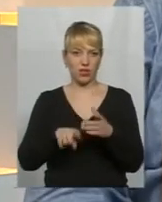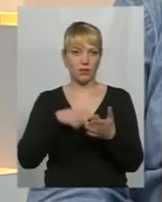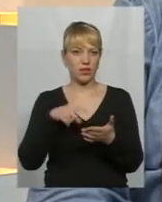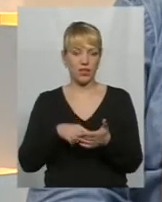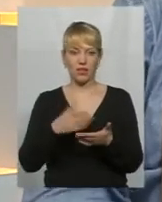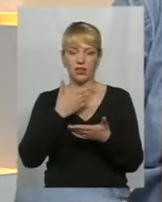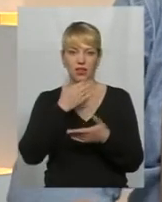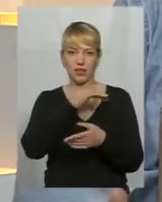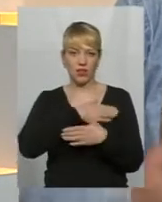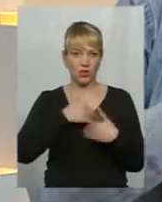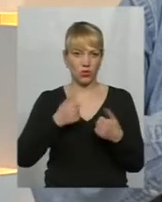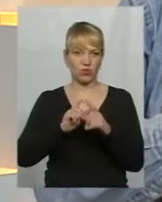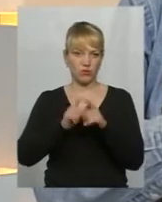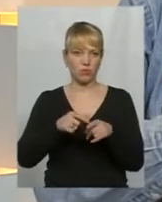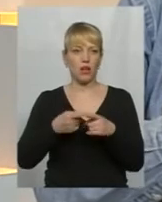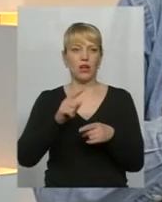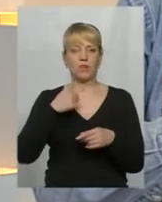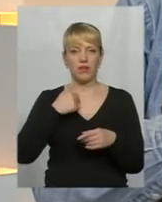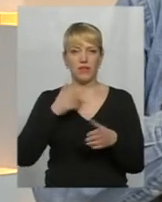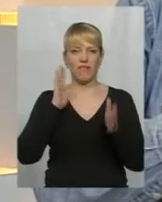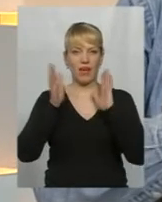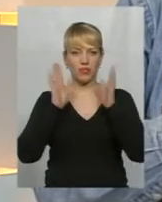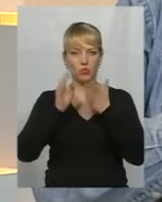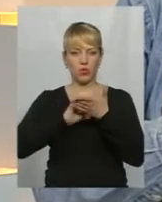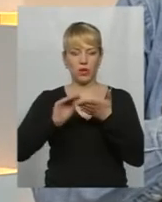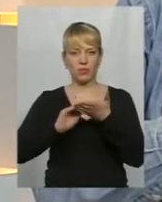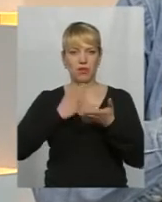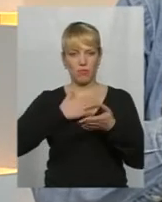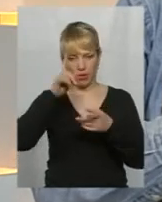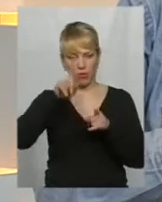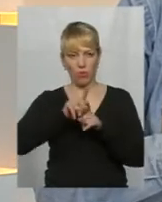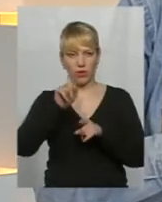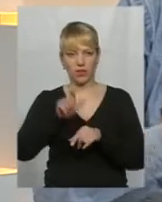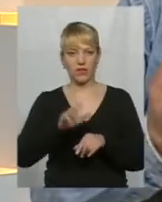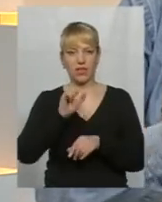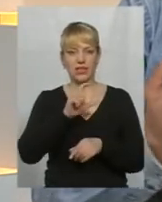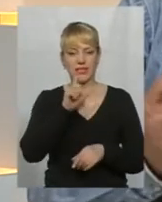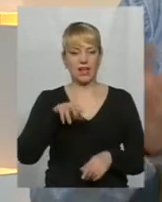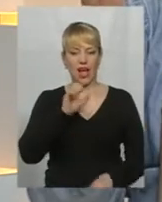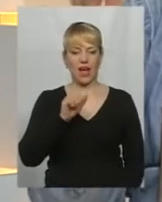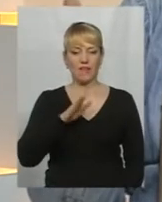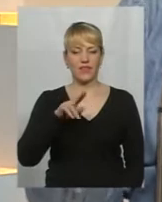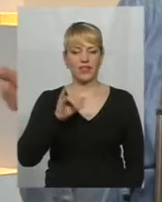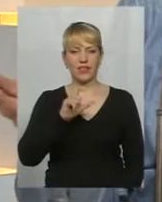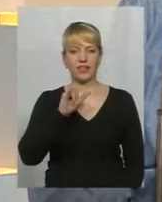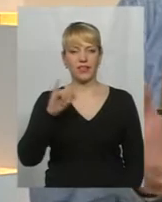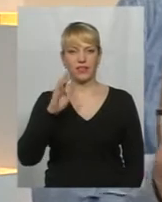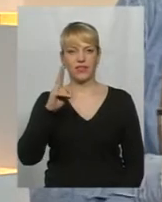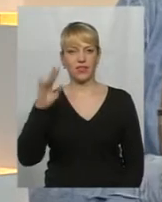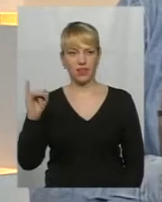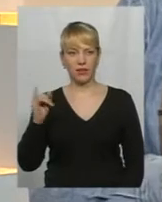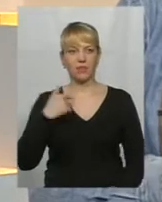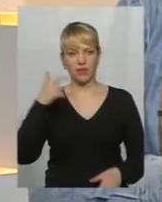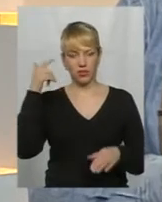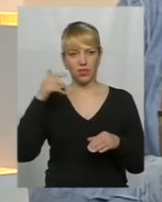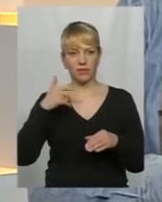на яких відповіді не дадуть. Я скажу одне, мені в фейсбук написав мій побратим, мій товариш Завдіїв, я не буду називати прізвище, тому що розумієте, може